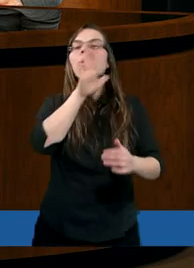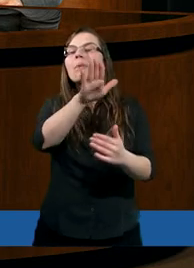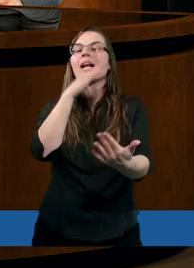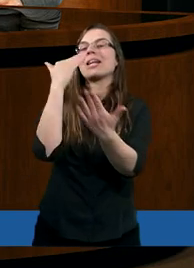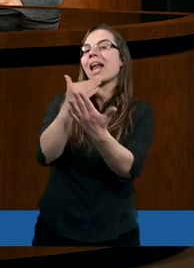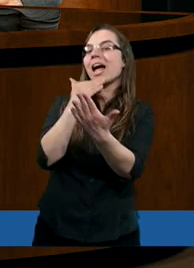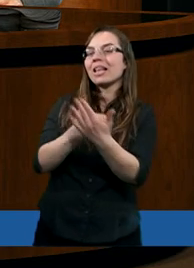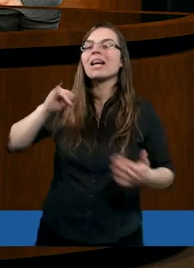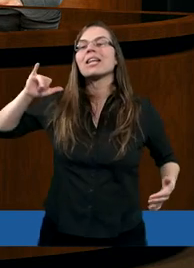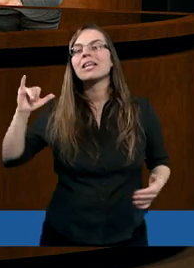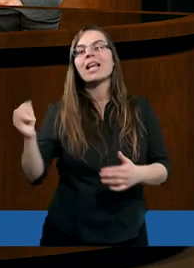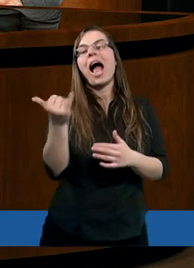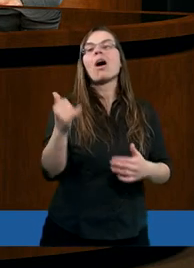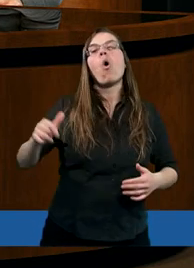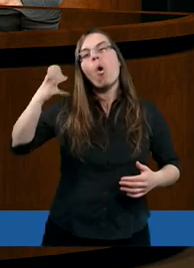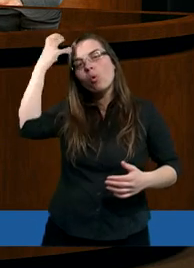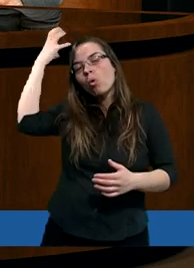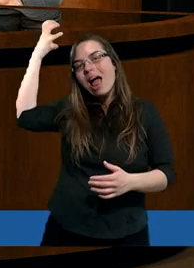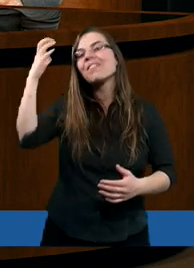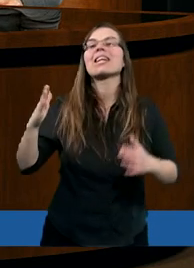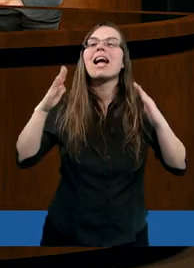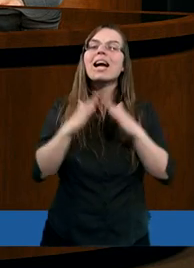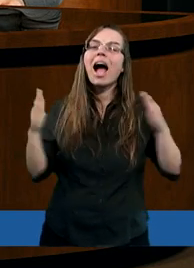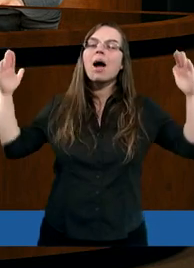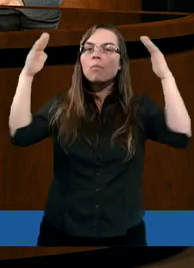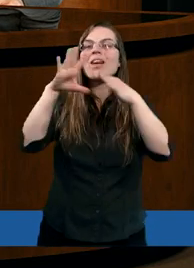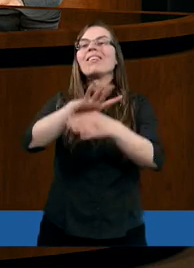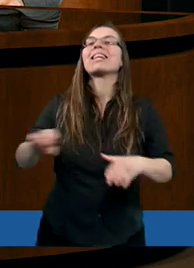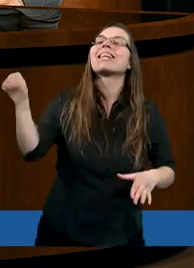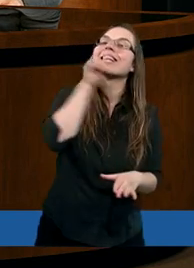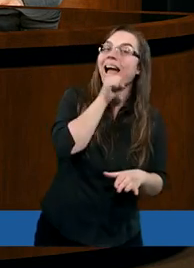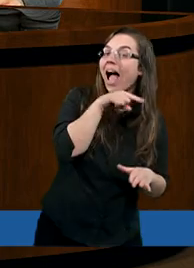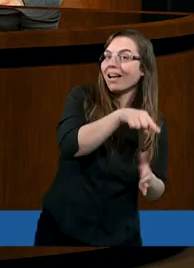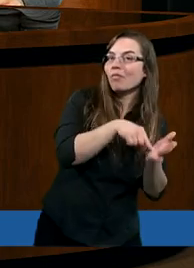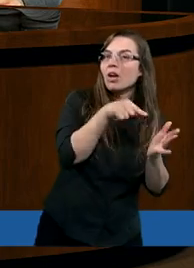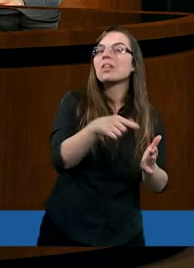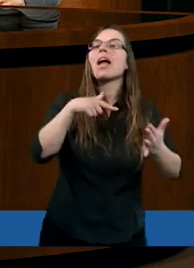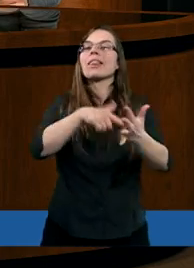zadanie jako królewskie kapłaństwo w Starym Testamencie?